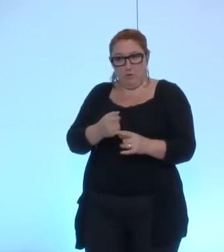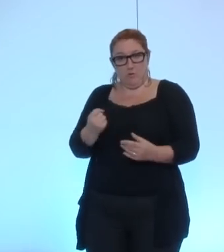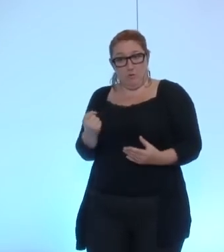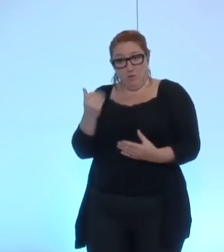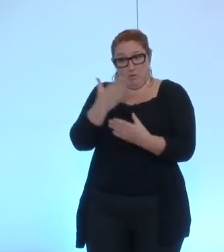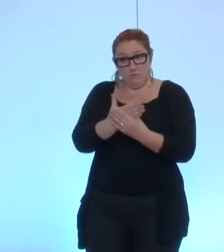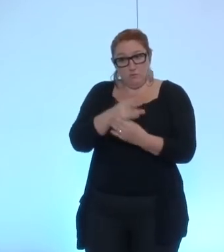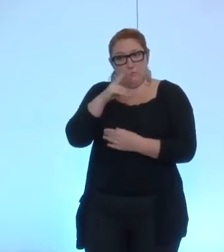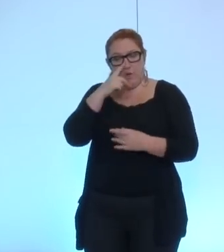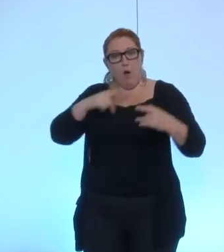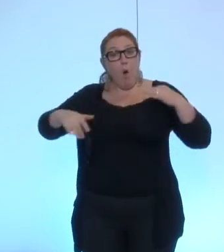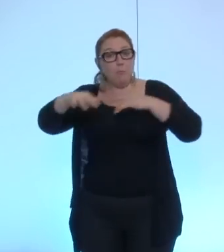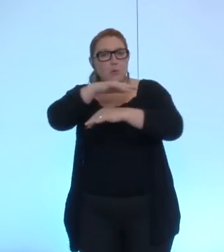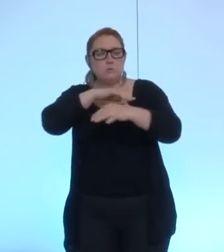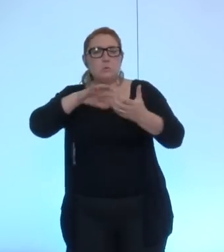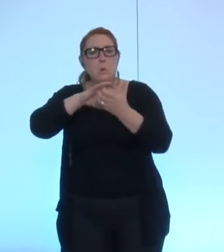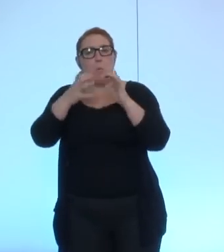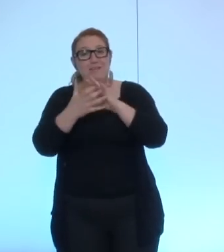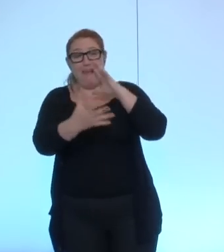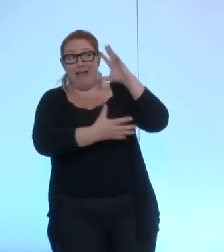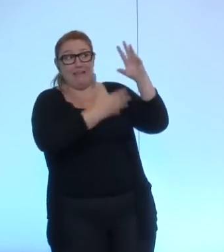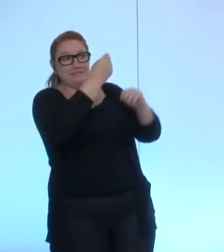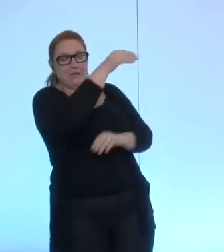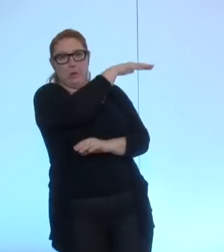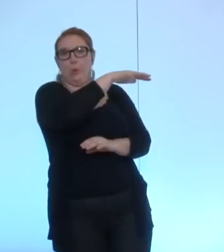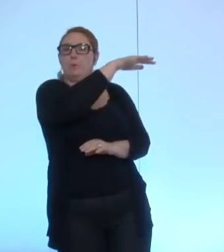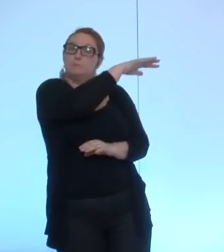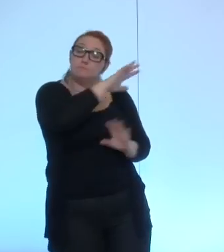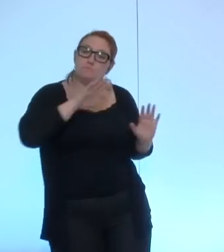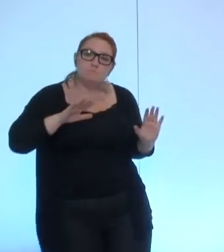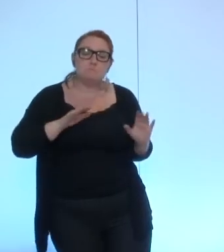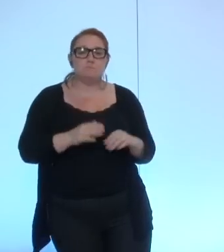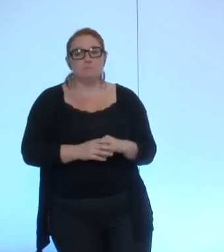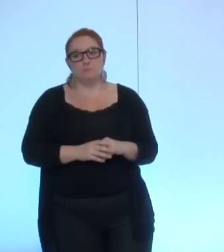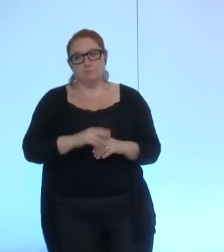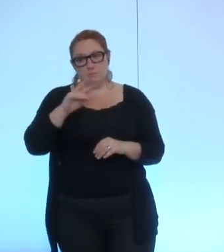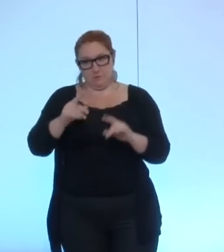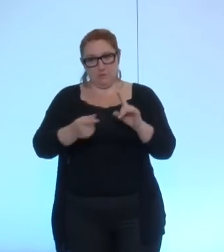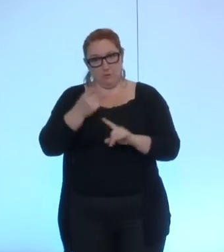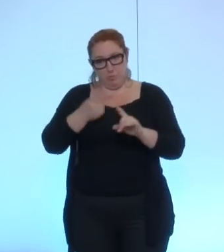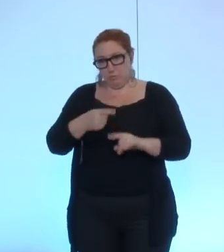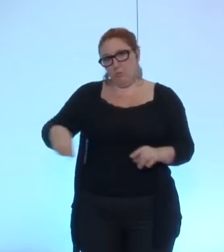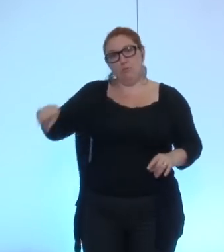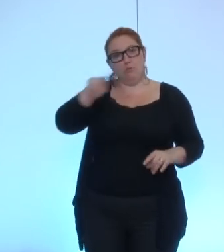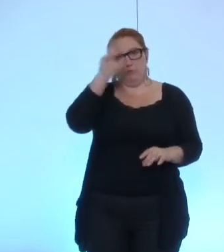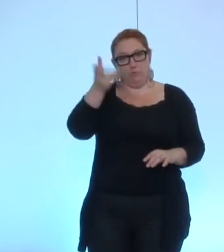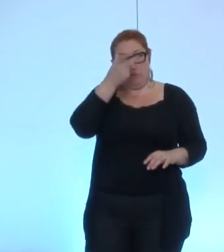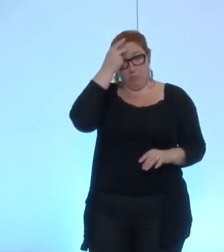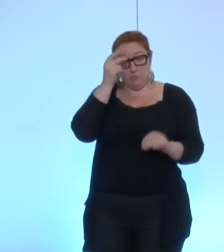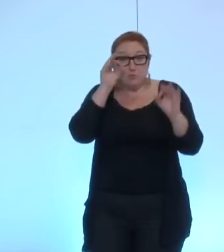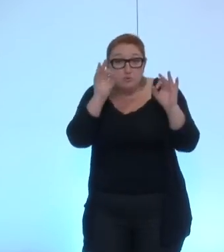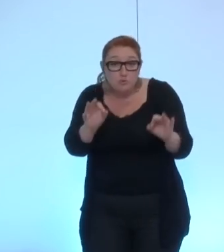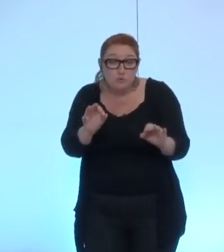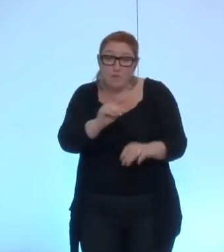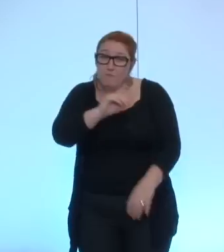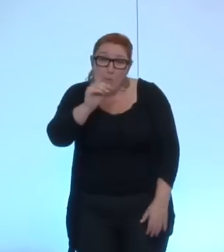dans une ambiance qui était quand même extrêmement compliquée à l'extérieur de l'assemblée je pense qu'il faut que tout le monde entende que c'est exactement ce qu'il